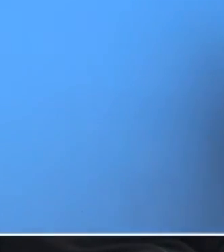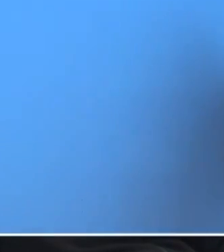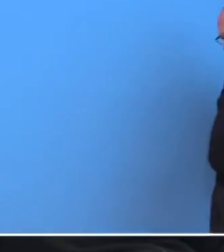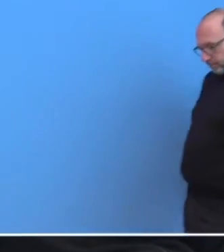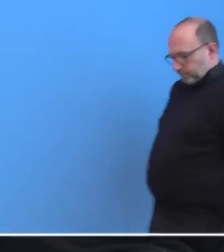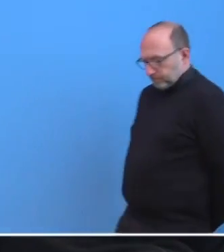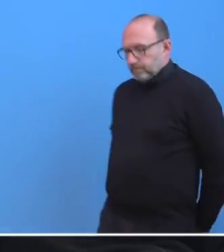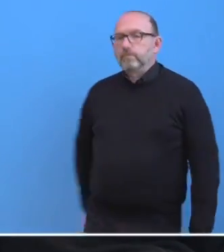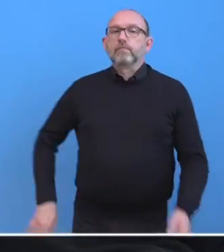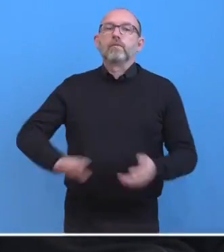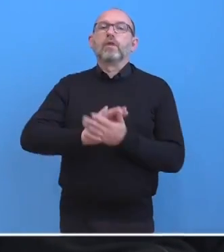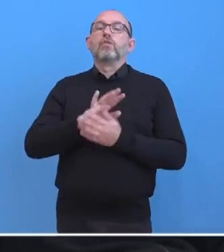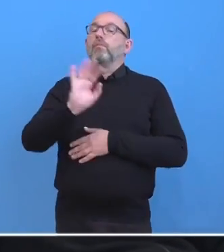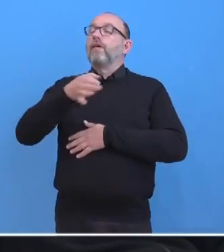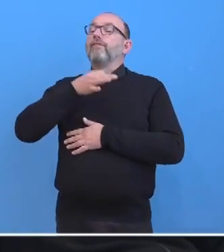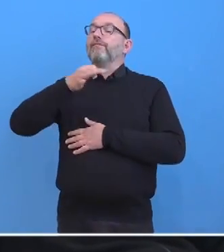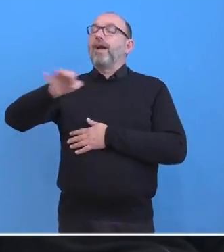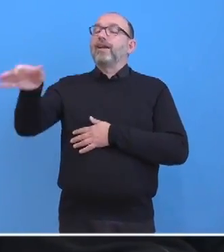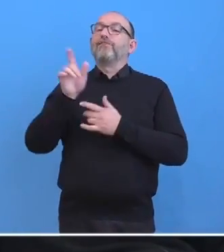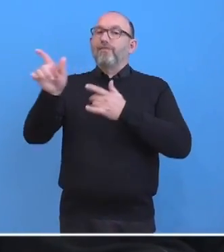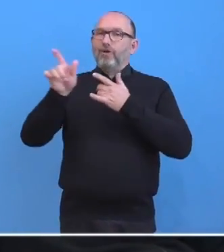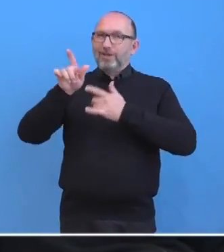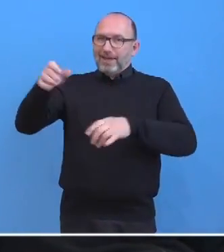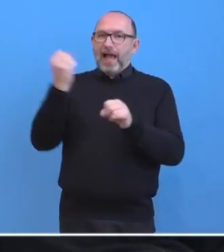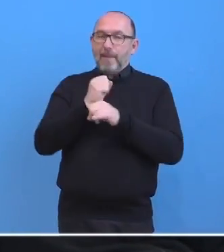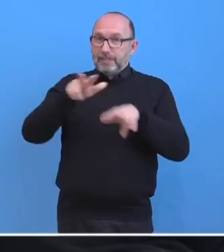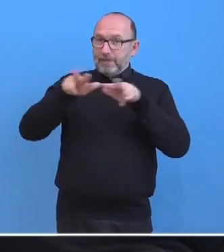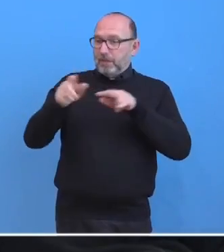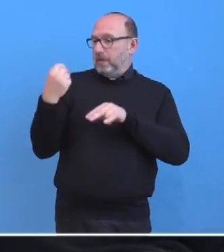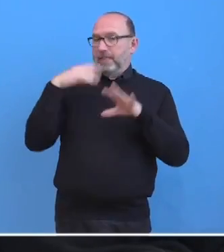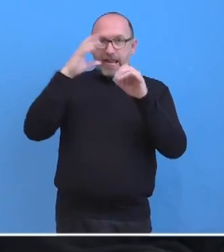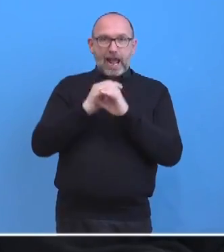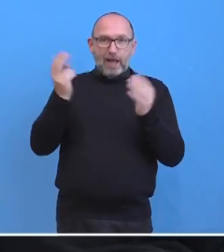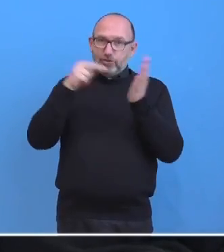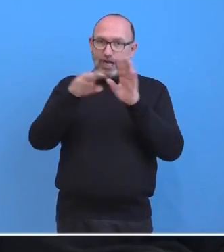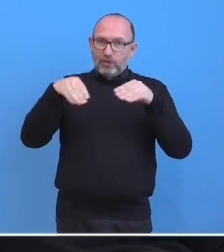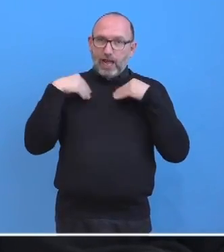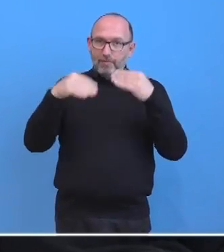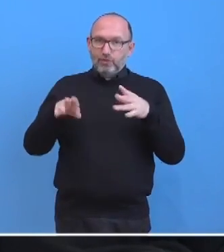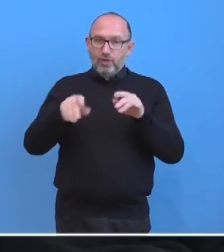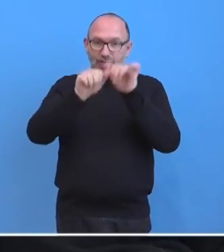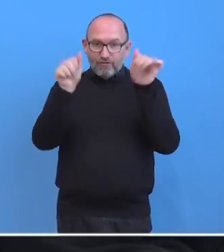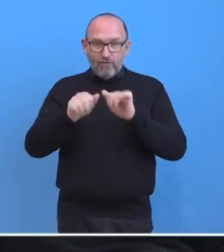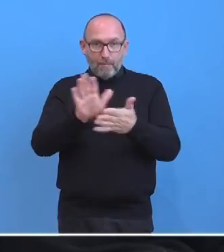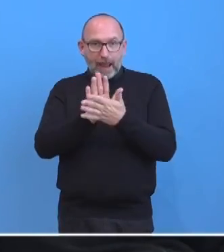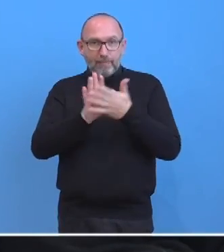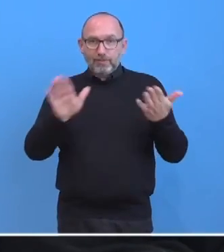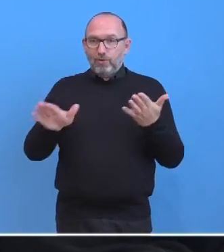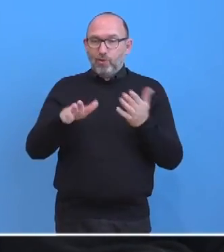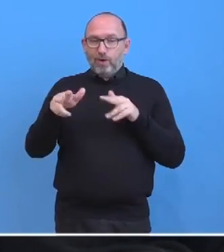Arbeitsministerium diese Stellungnahme von gestern Abend bewertet, ob Sie an dem Gesetz in der jetzigen Form festhalten oder wo das Ministerium